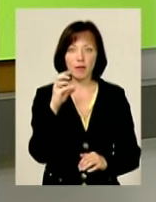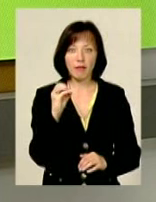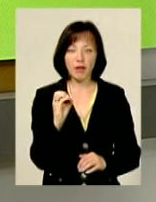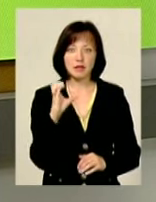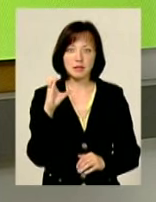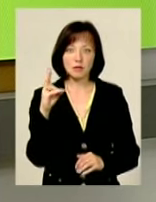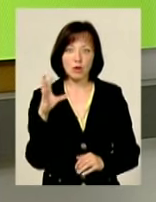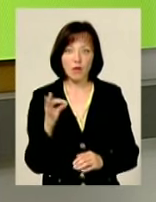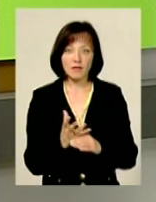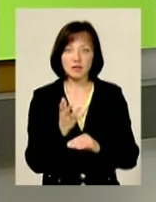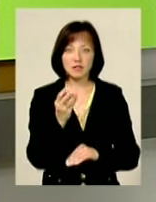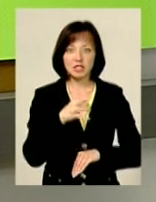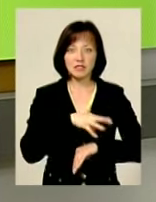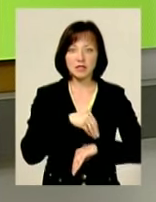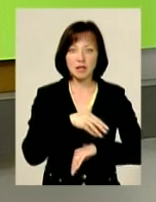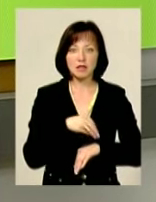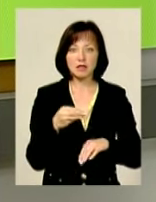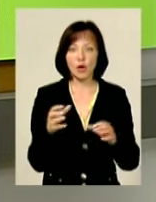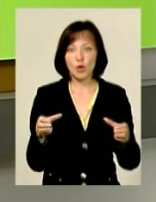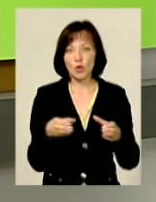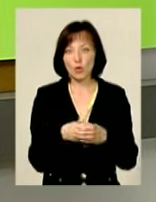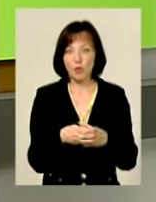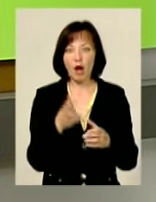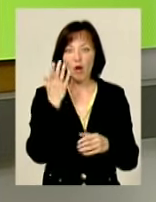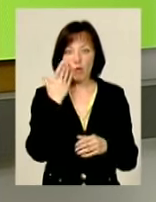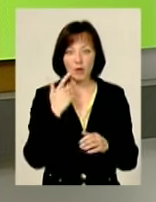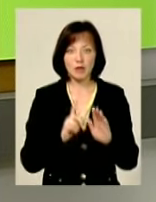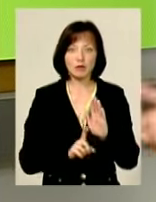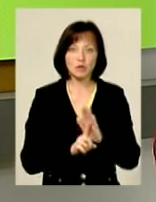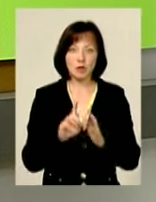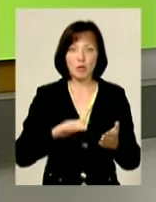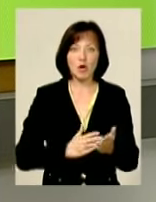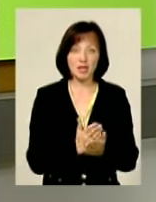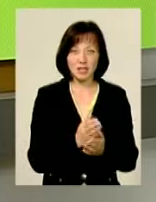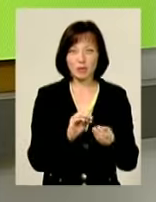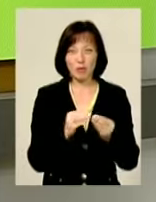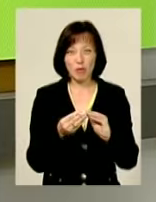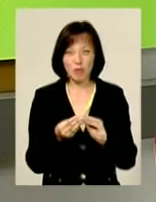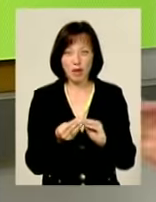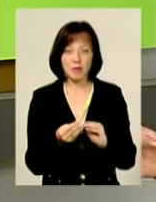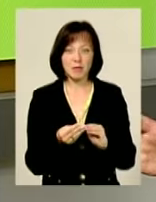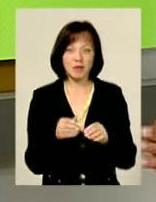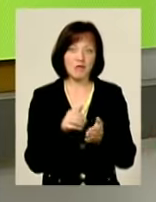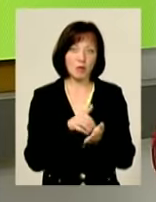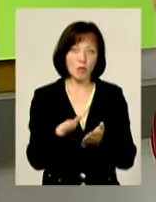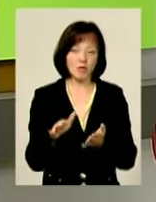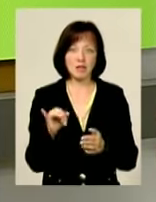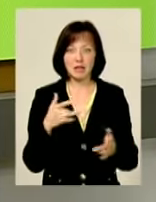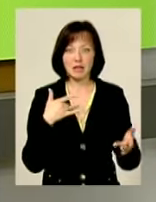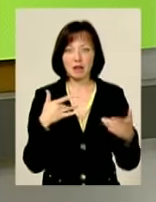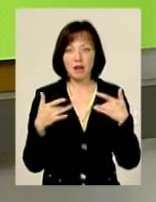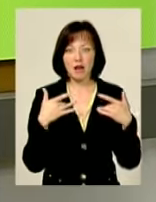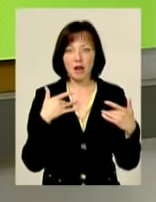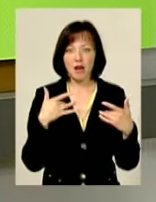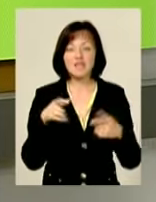Фінансувався він швейцарською якоюсь незалежною групою, а коли в нас почалися політичні ці всі проблеми, вони просто відмовилися. І театр завис,